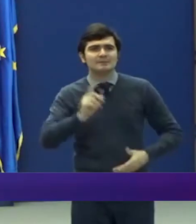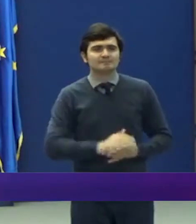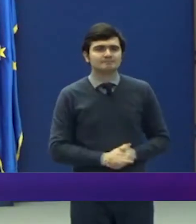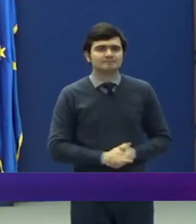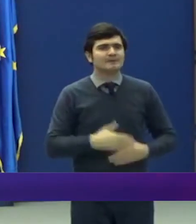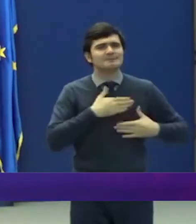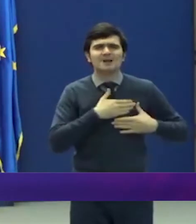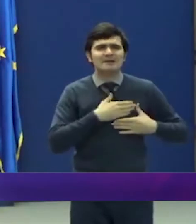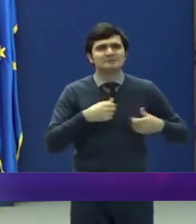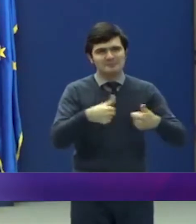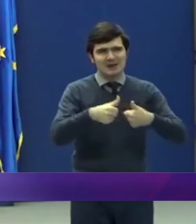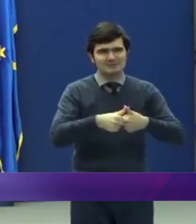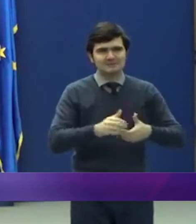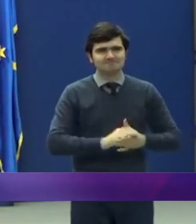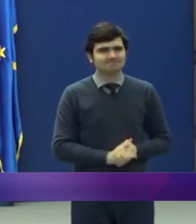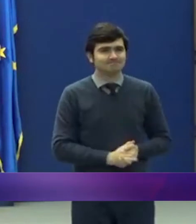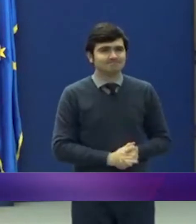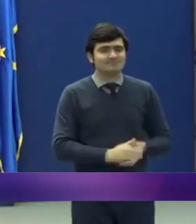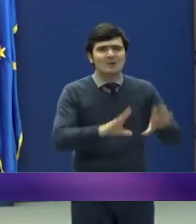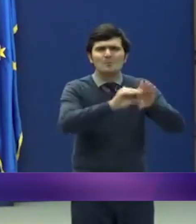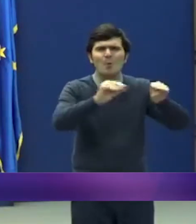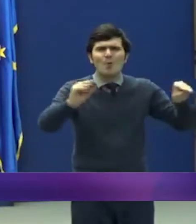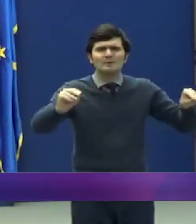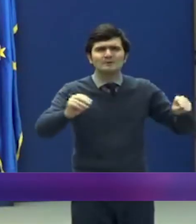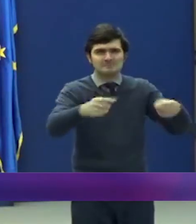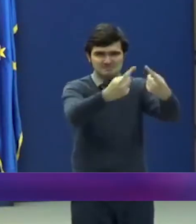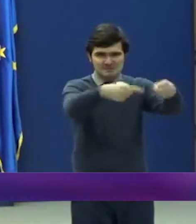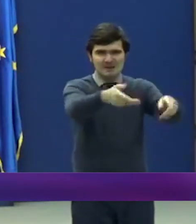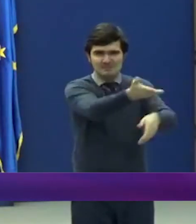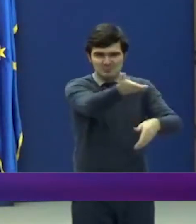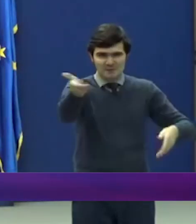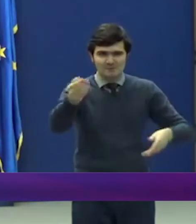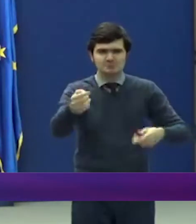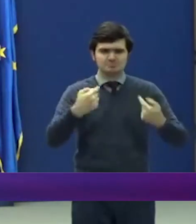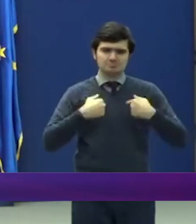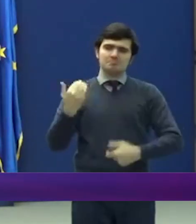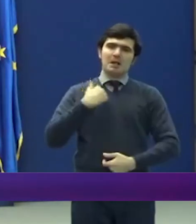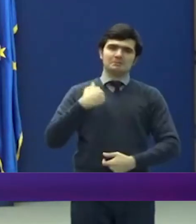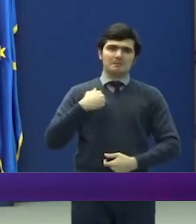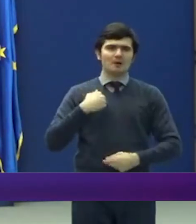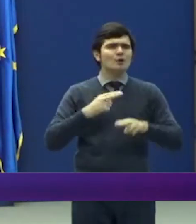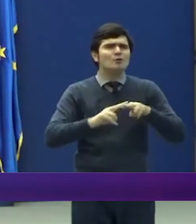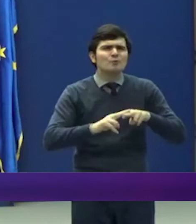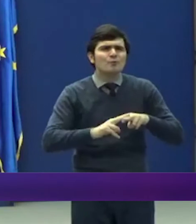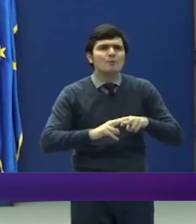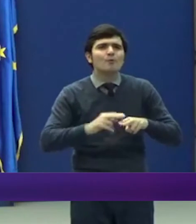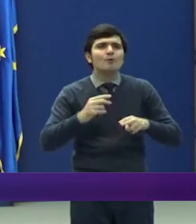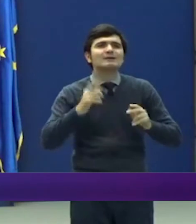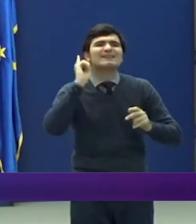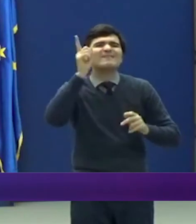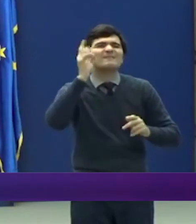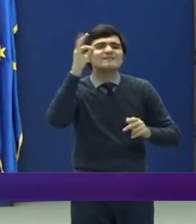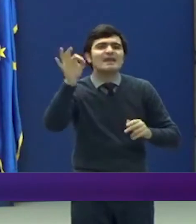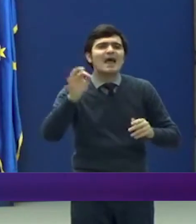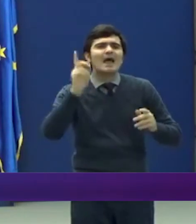Dragi prieteni, mulți dintre dumneavoastră m-au întrebat cum va arăta relaxarea de după